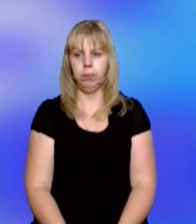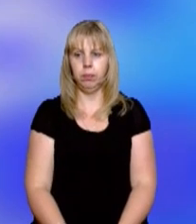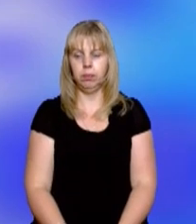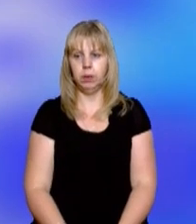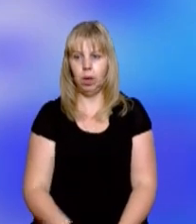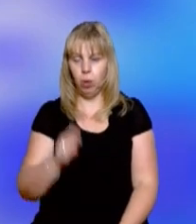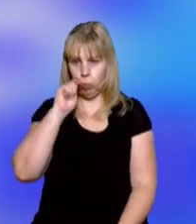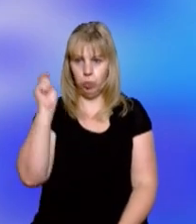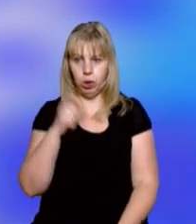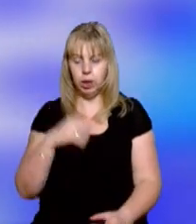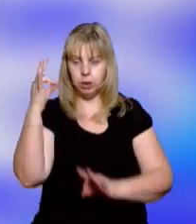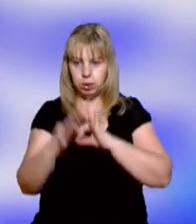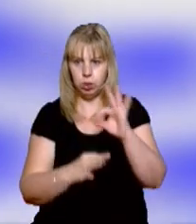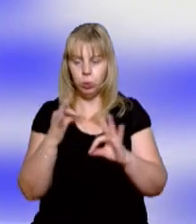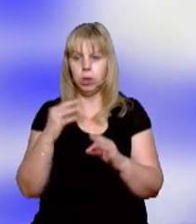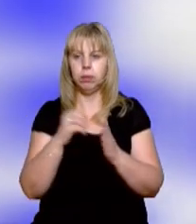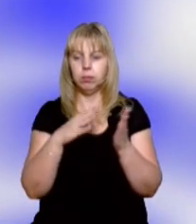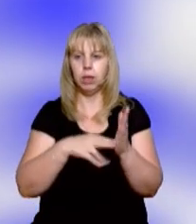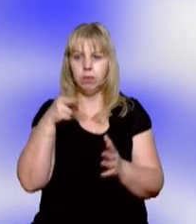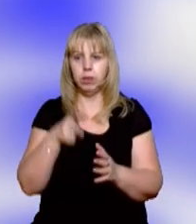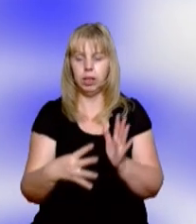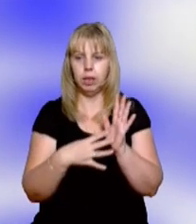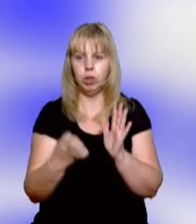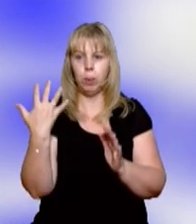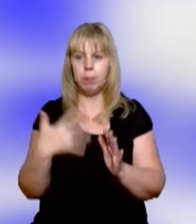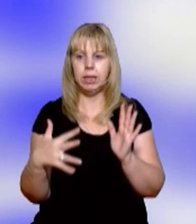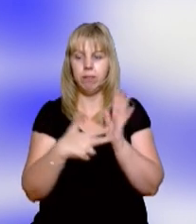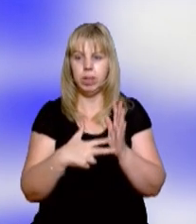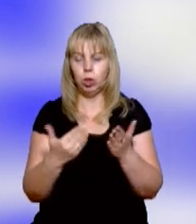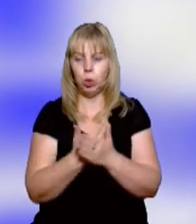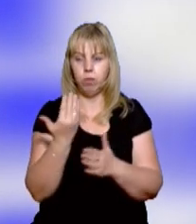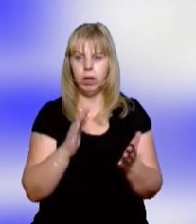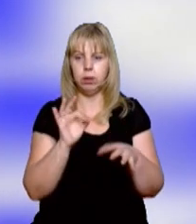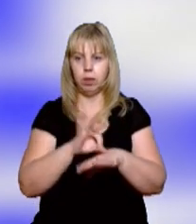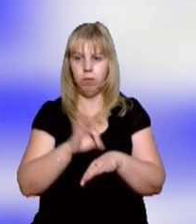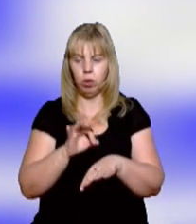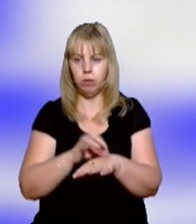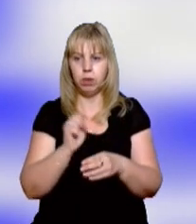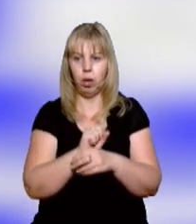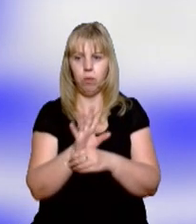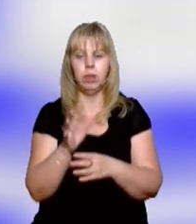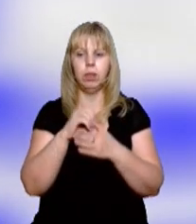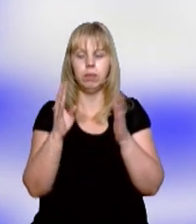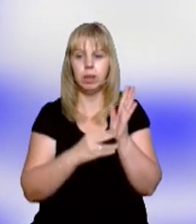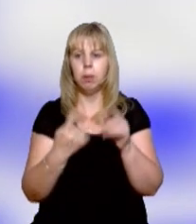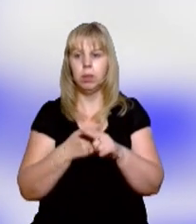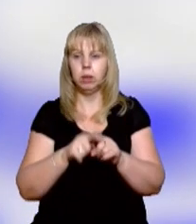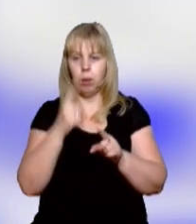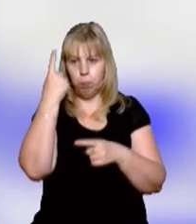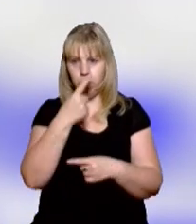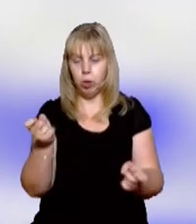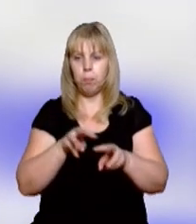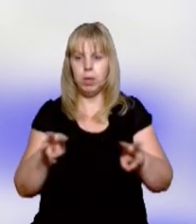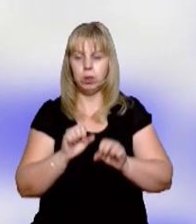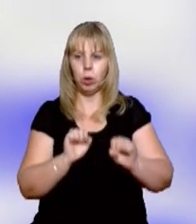В Україні за добу зафіксували 2958 нових випадків захворювання на COVID-19. Про це повідомив